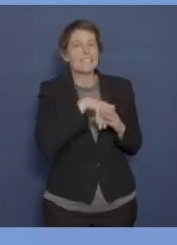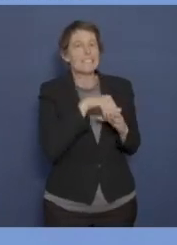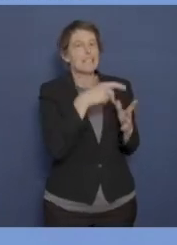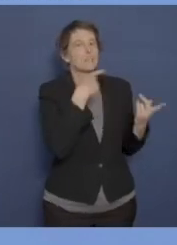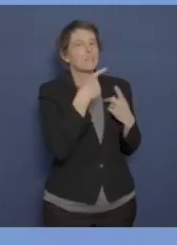Vielen Vielen